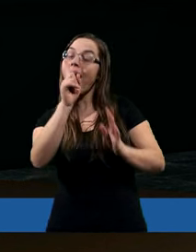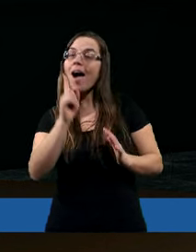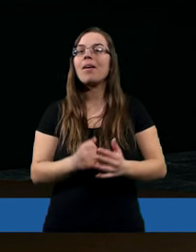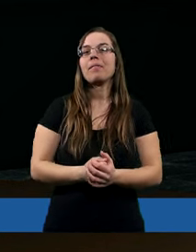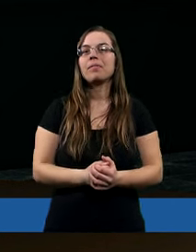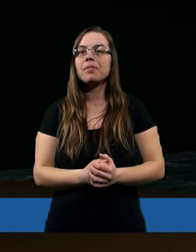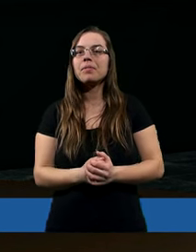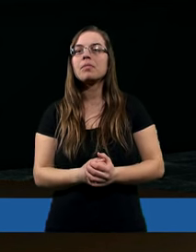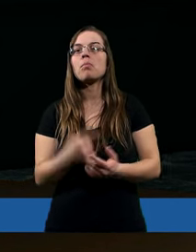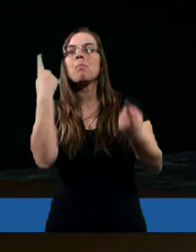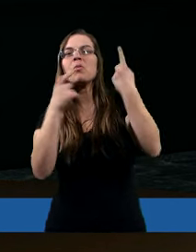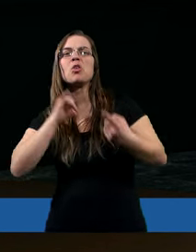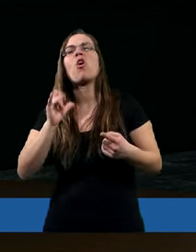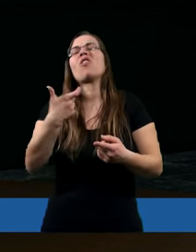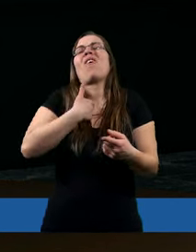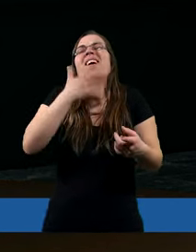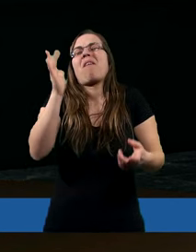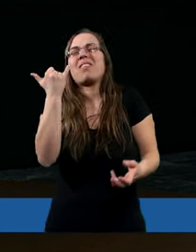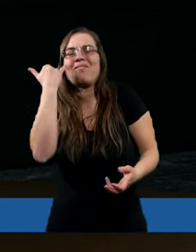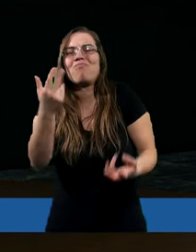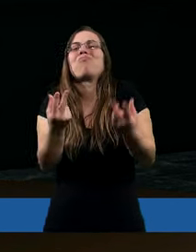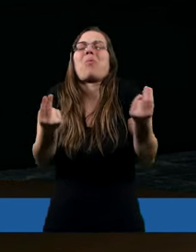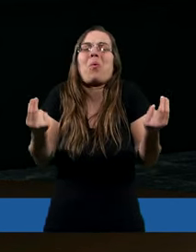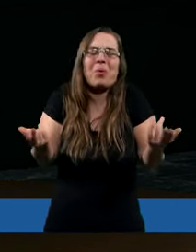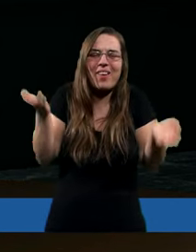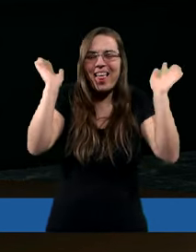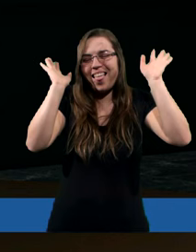Ale myślisz sobie, co ja tak będę dzwonić, nie?